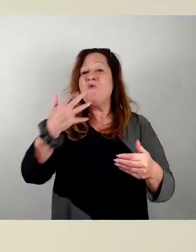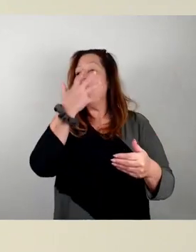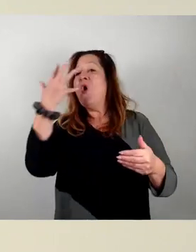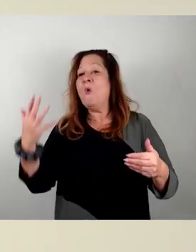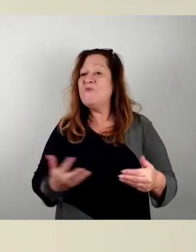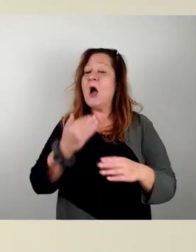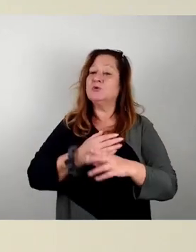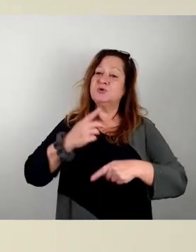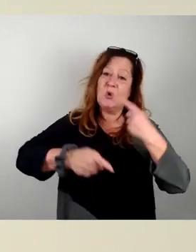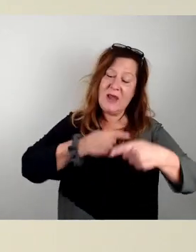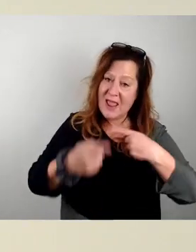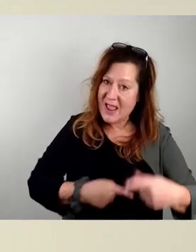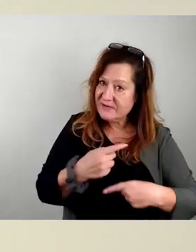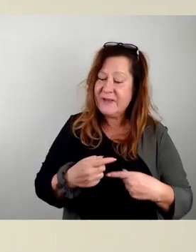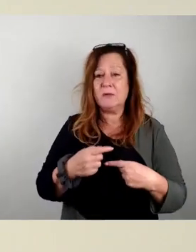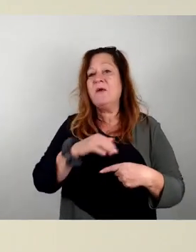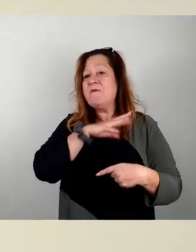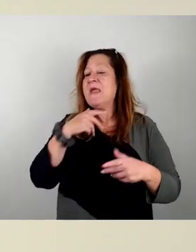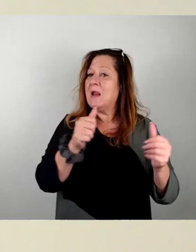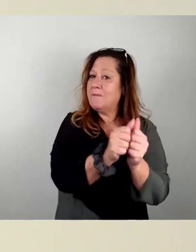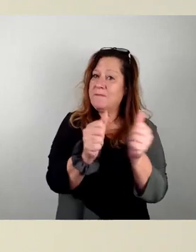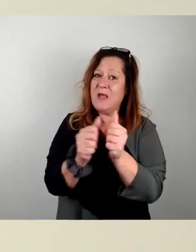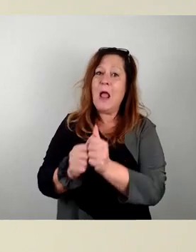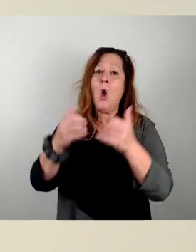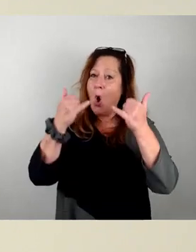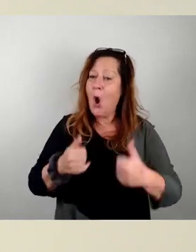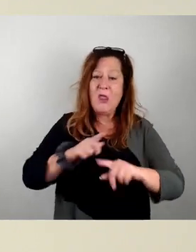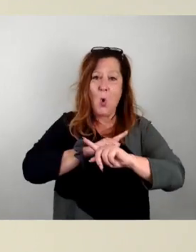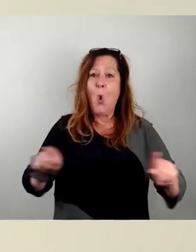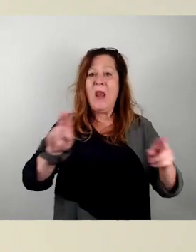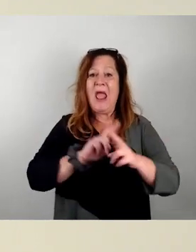zielgesellschaftlichen Beteiligung heute unverändert auch zur Abstimmung kommt.